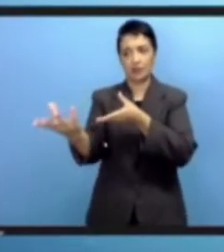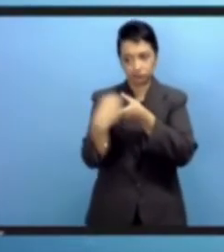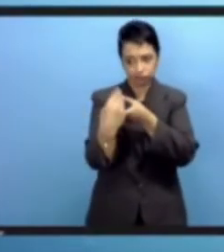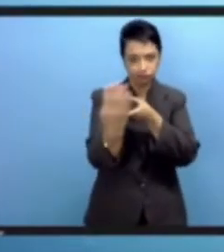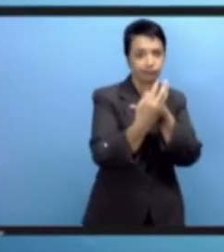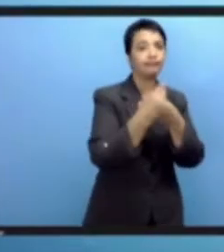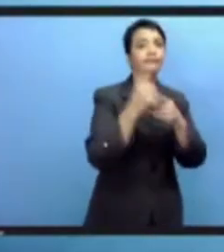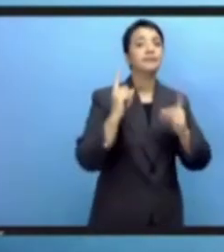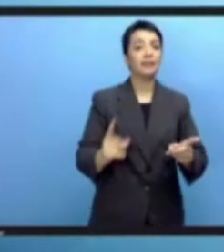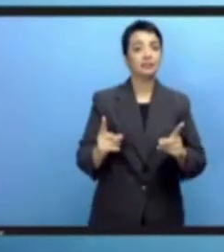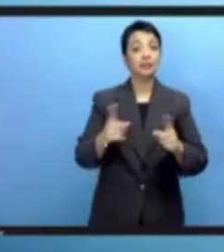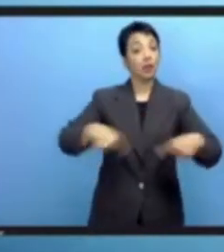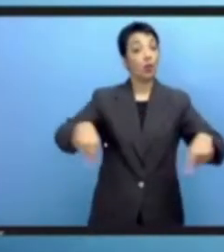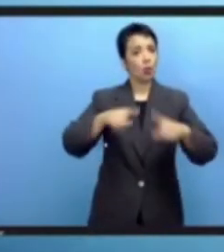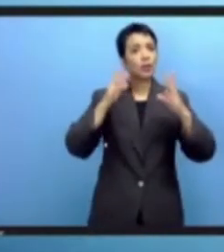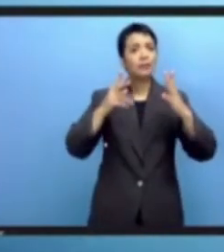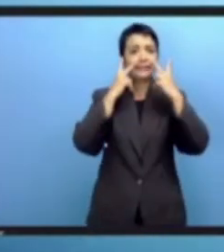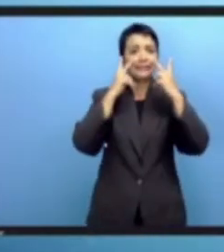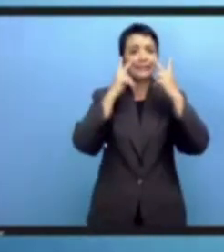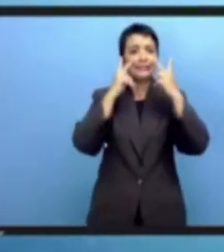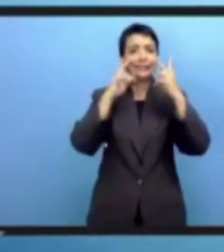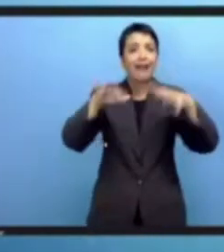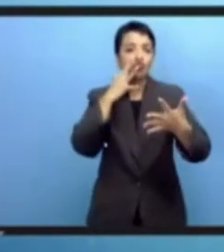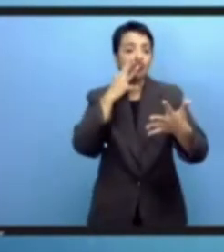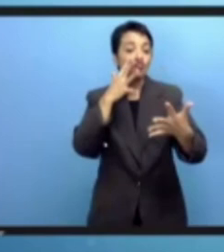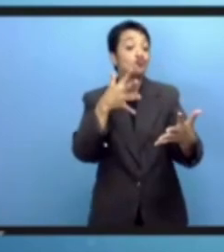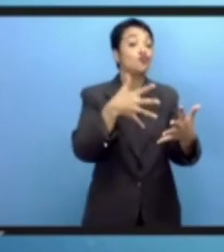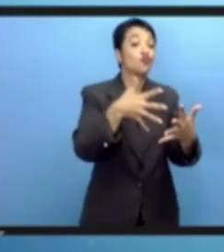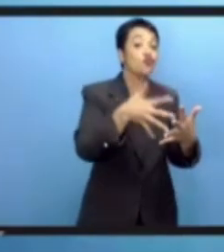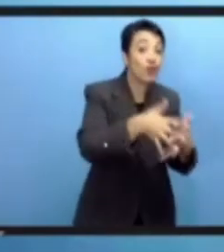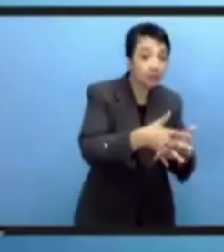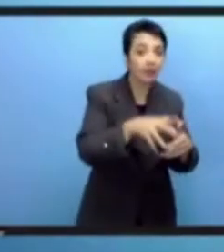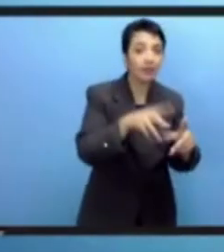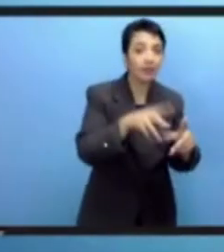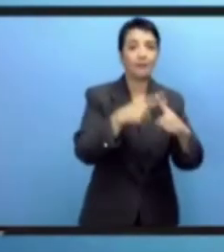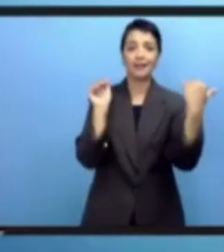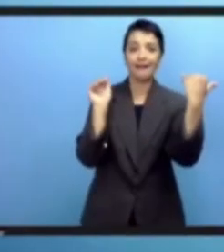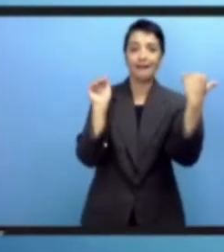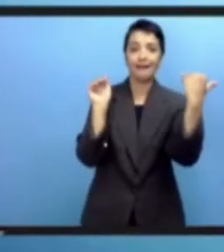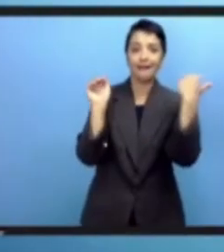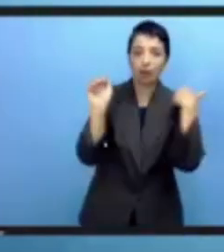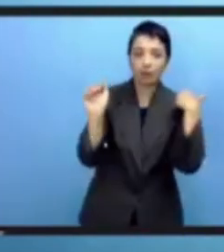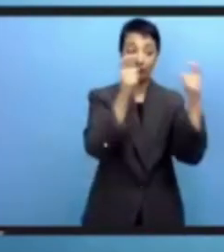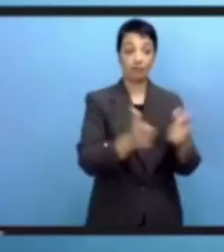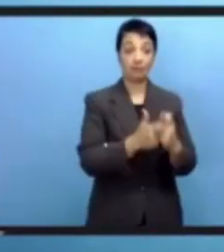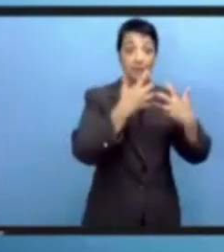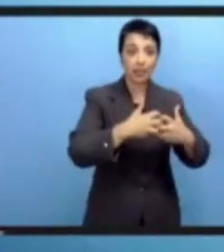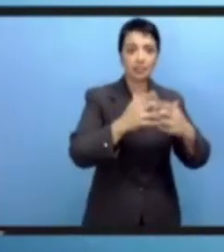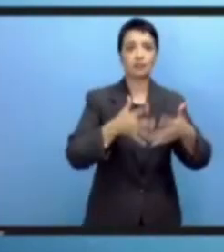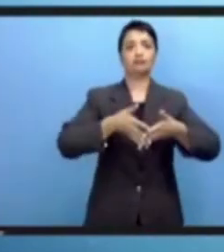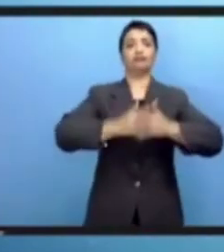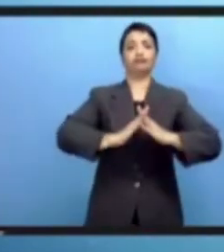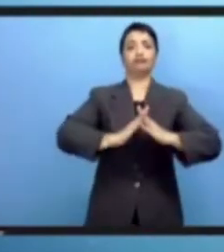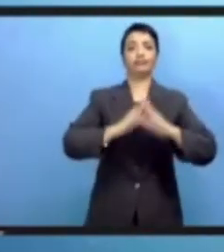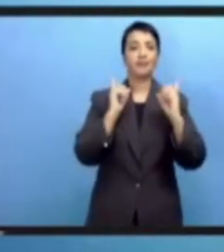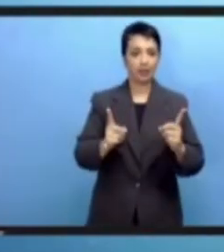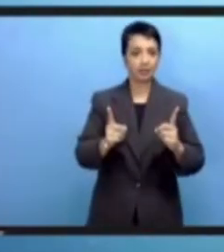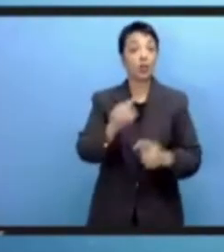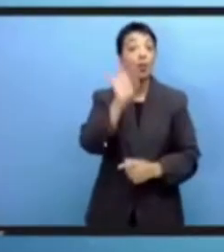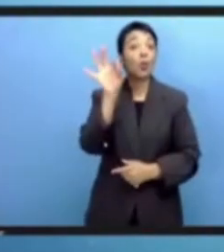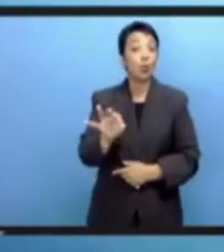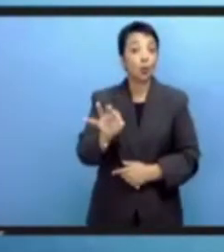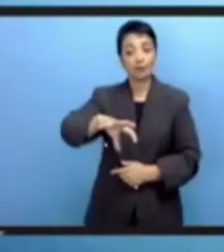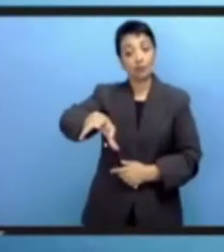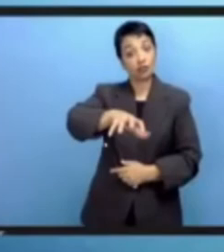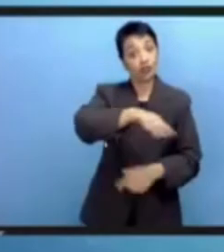والمصارف على الدخول كل ما يشدد أيضا على ضرورة بناء